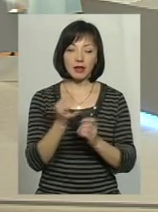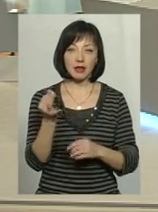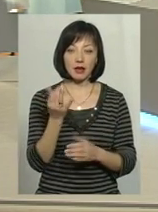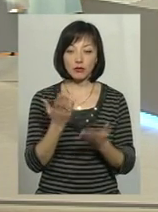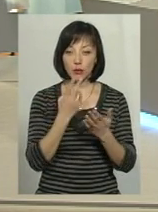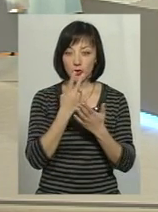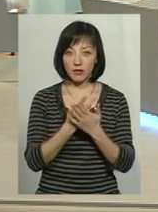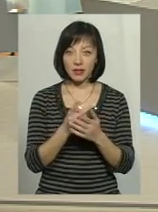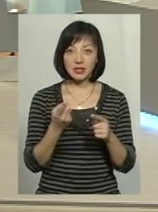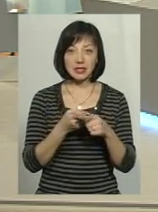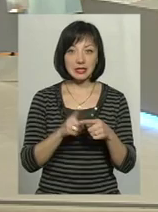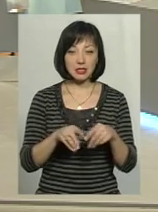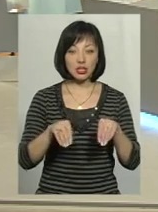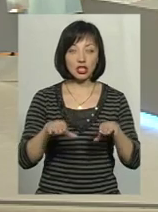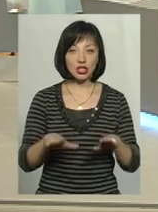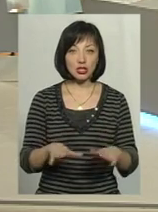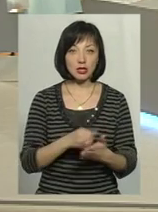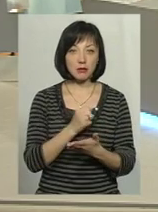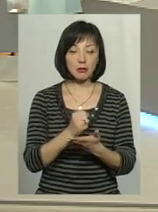подивитися рішення, що це дійсно було прийнято